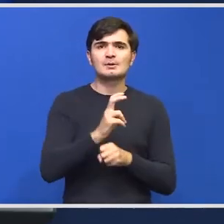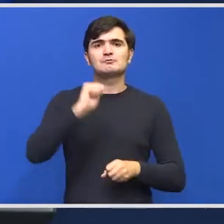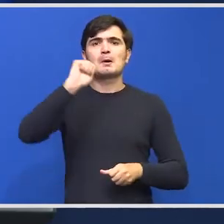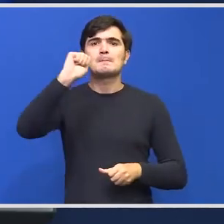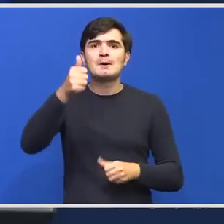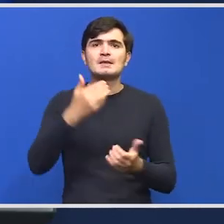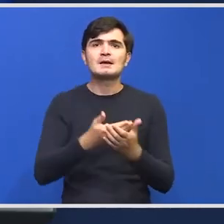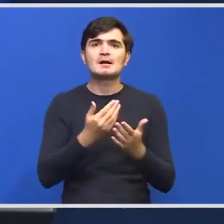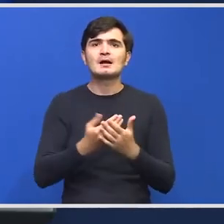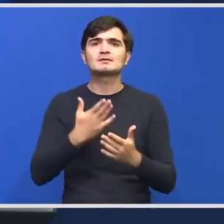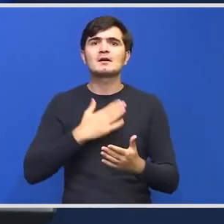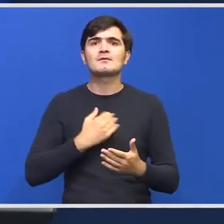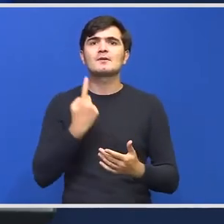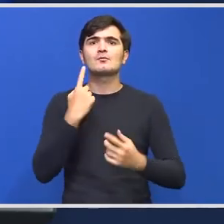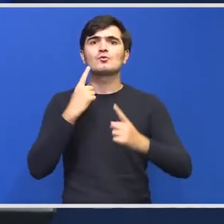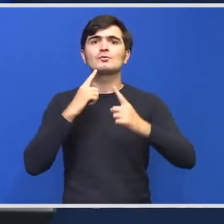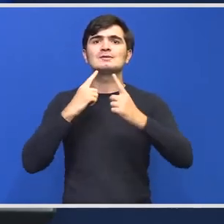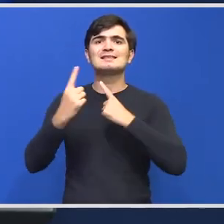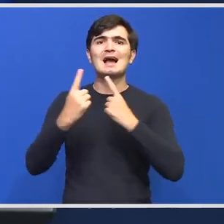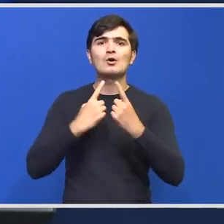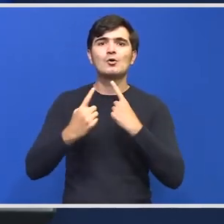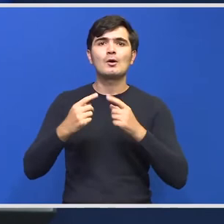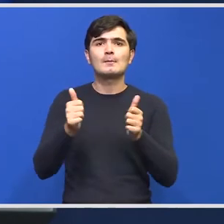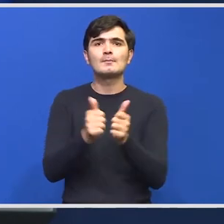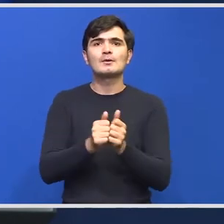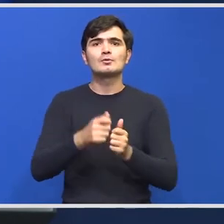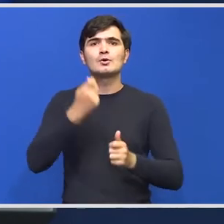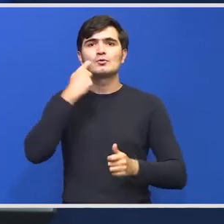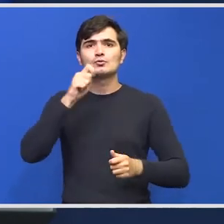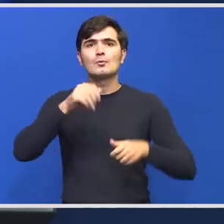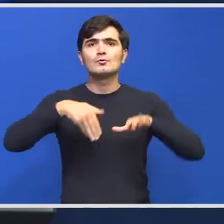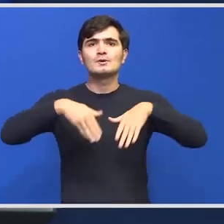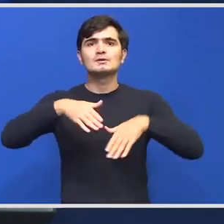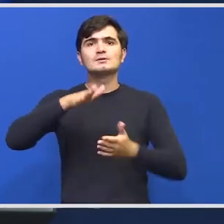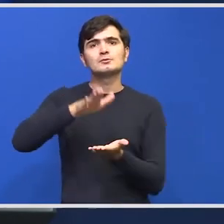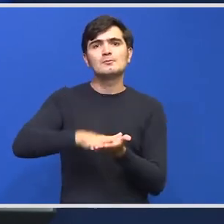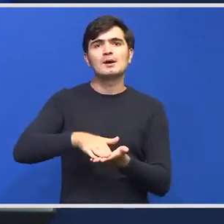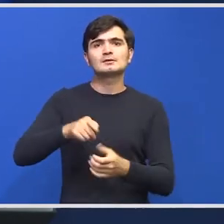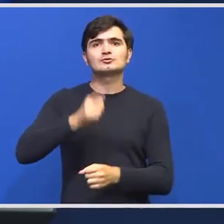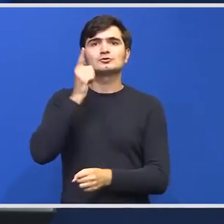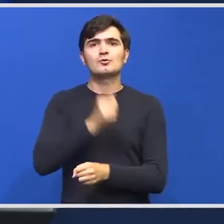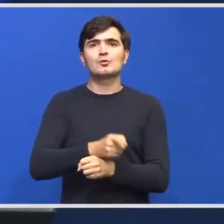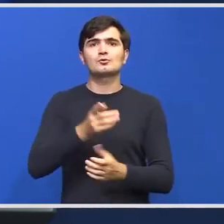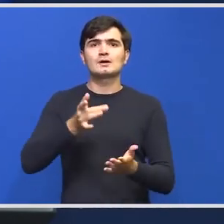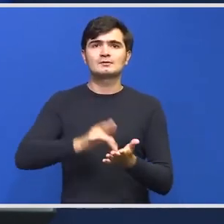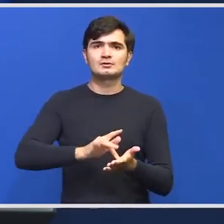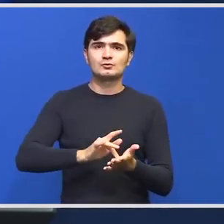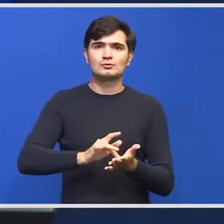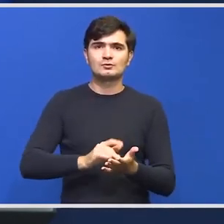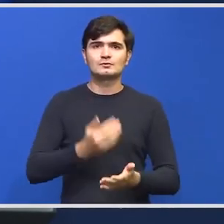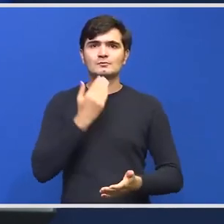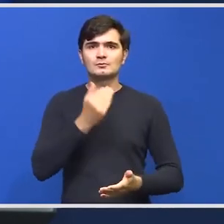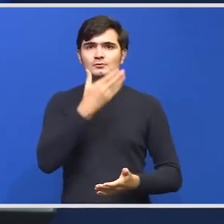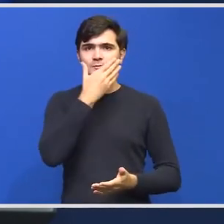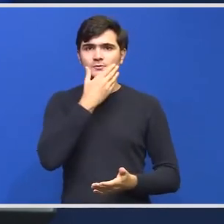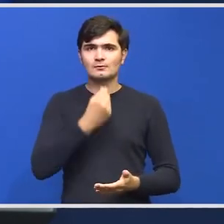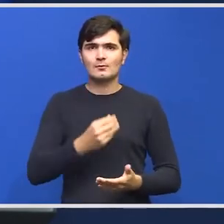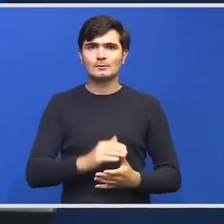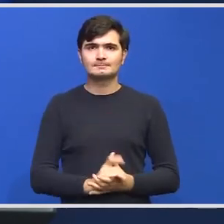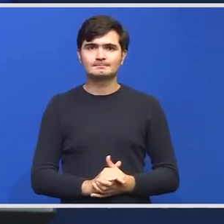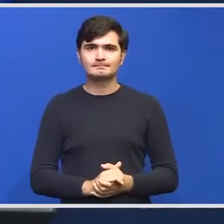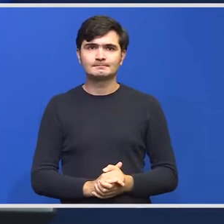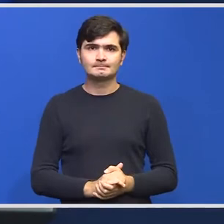putem să avem un dialog și cu domnul ministru pe bază acestei ordonanțe de urgență mulțumesc frumos vă stau la